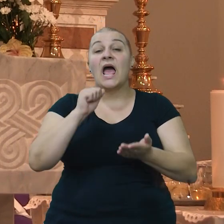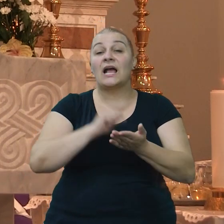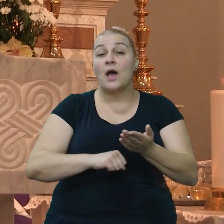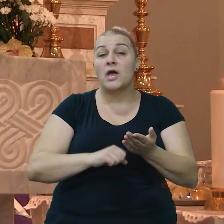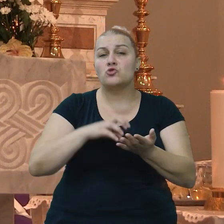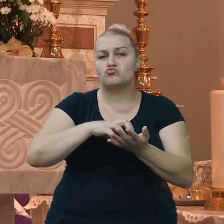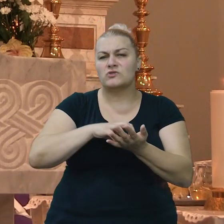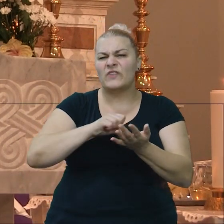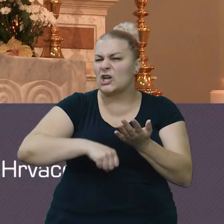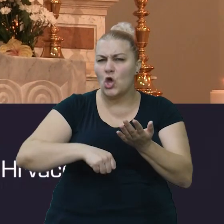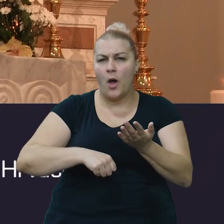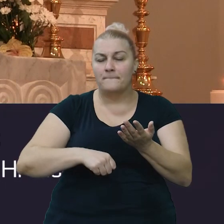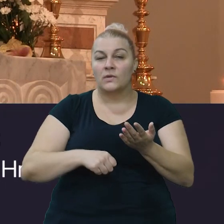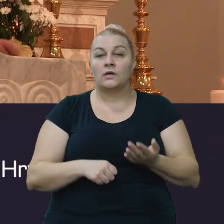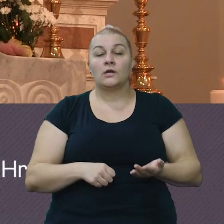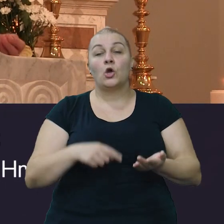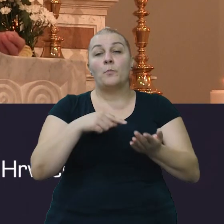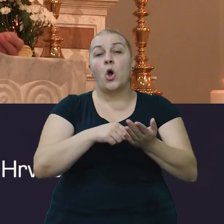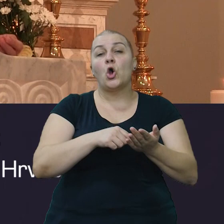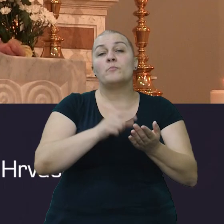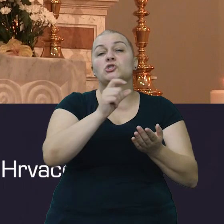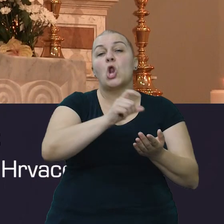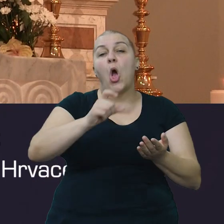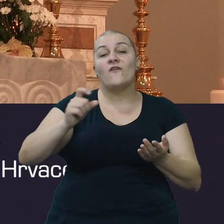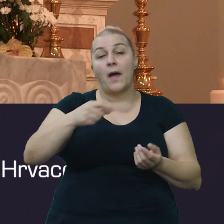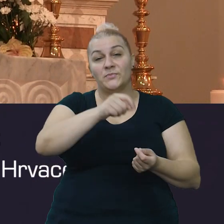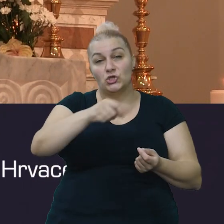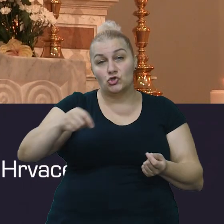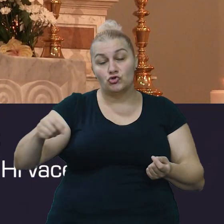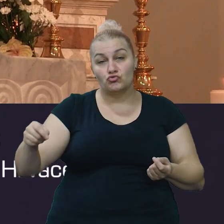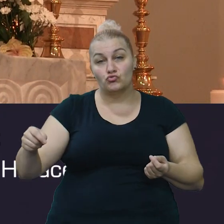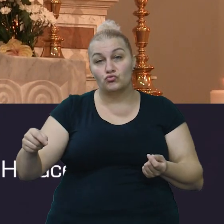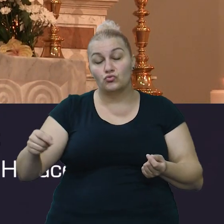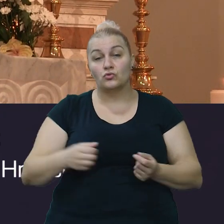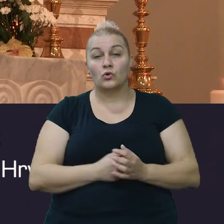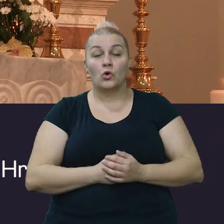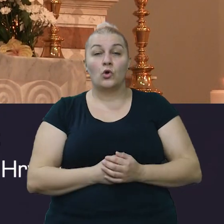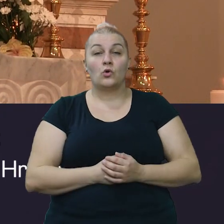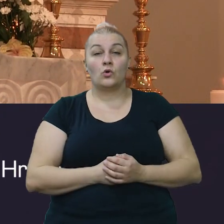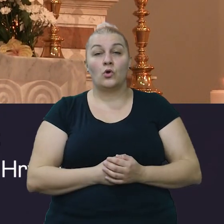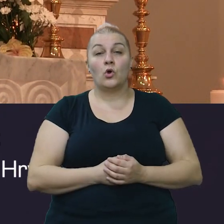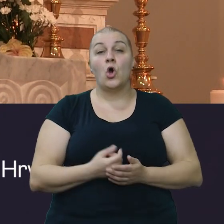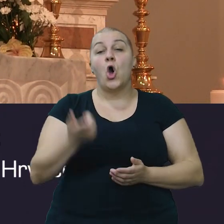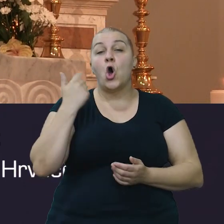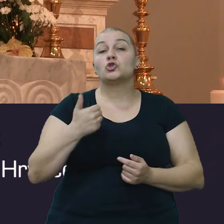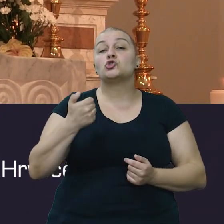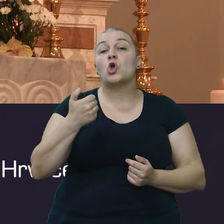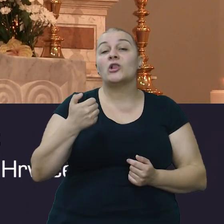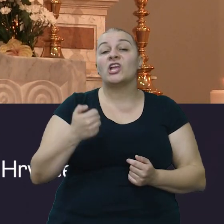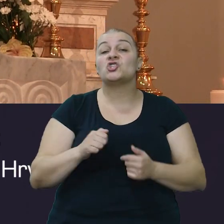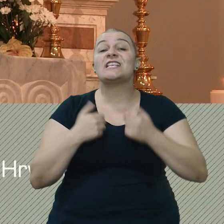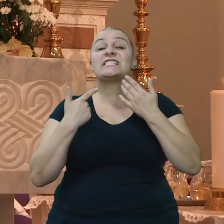kamenu trdo, o tom slova pišu, O